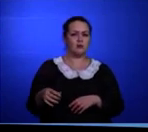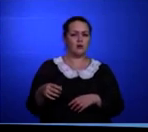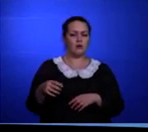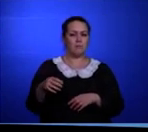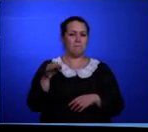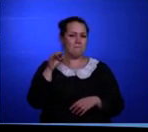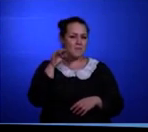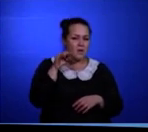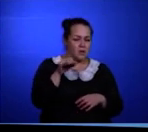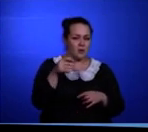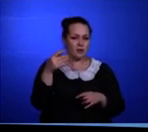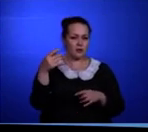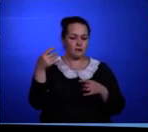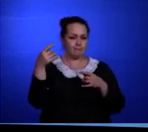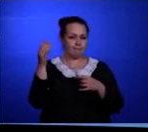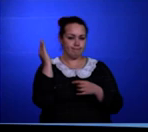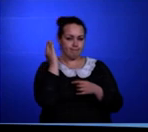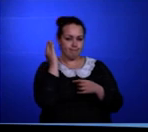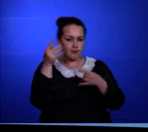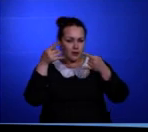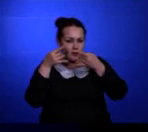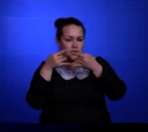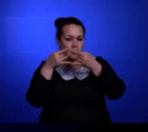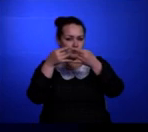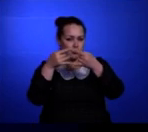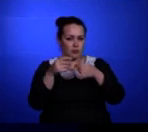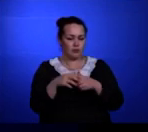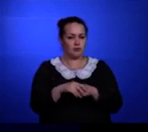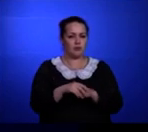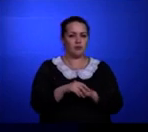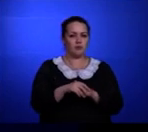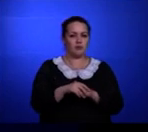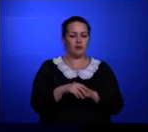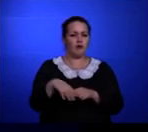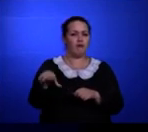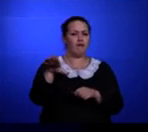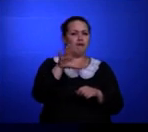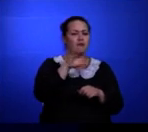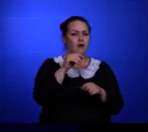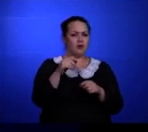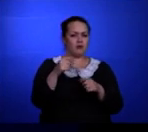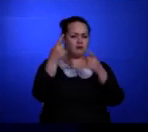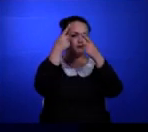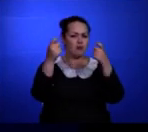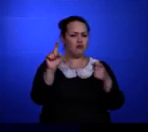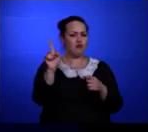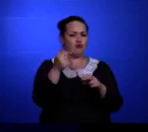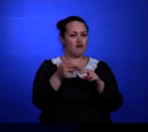первым пустился оповещать всех об этом чрезвычайно радостном событии.